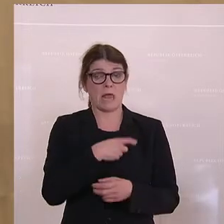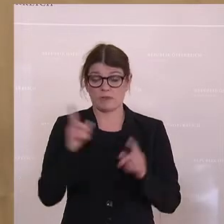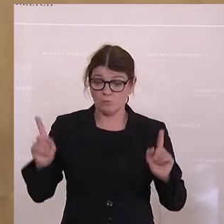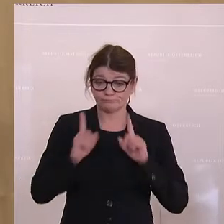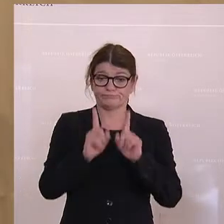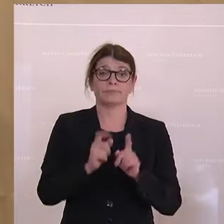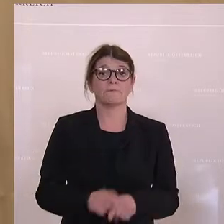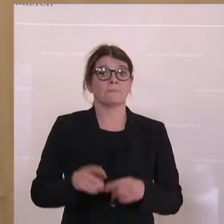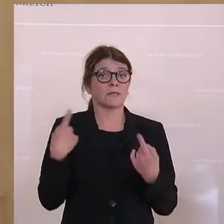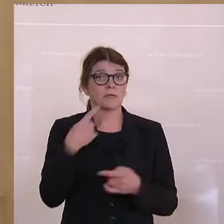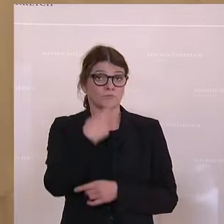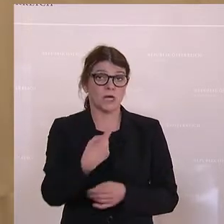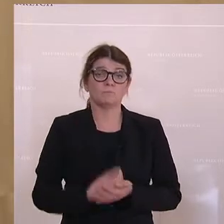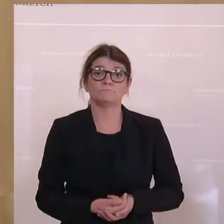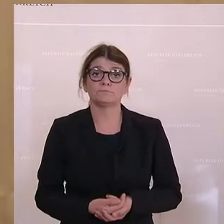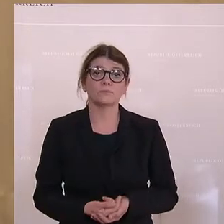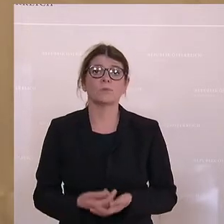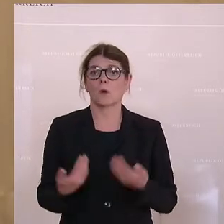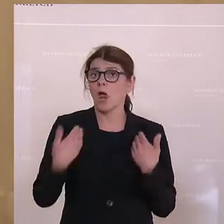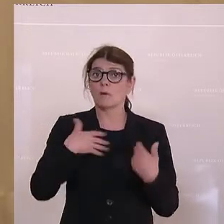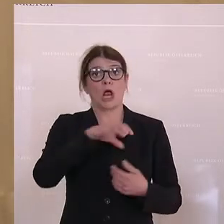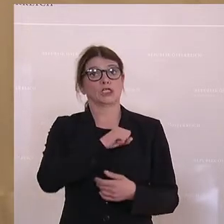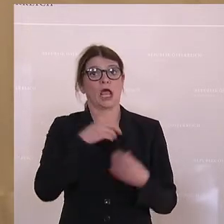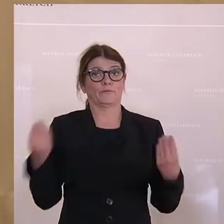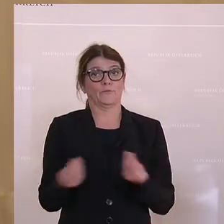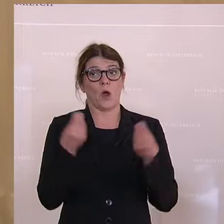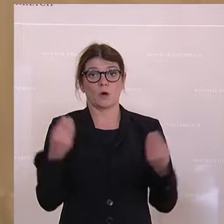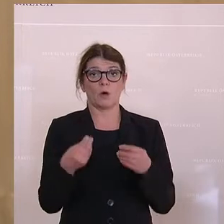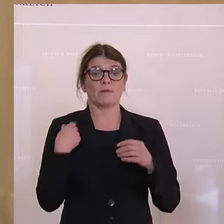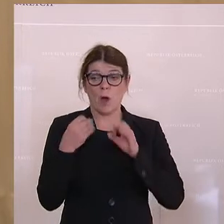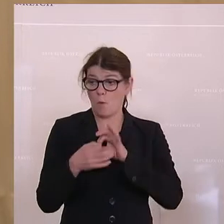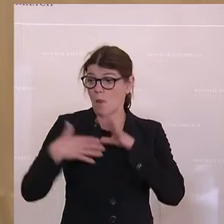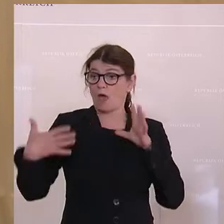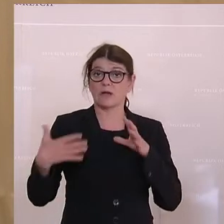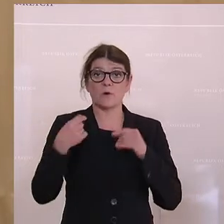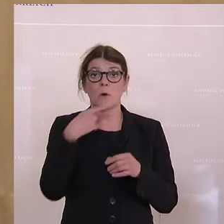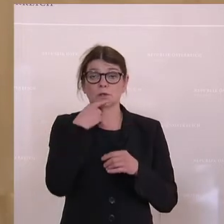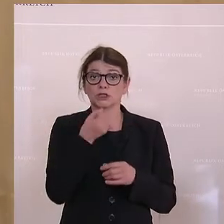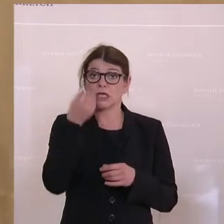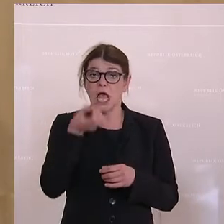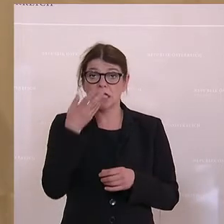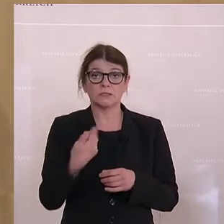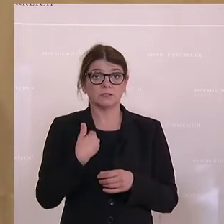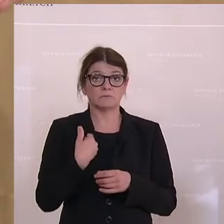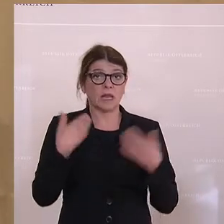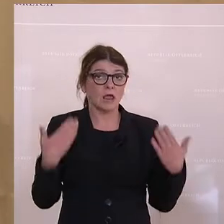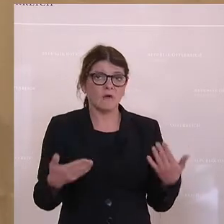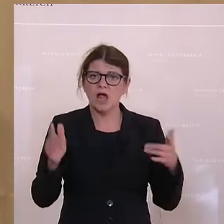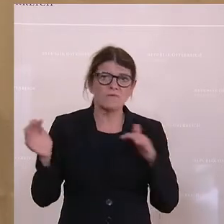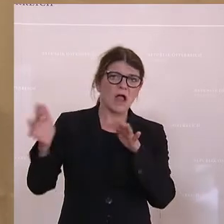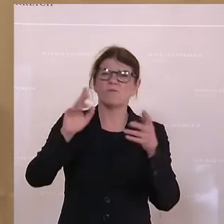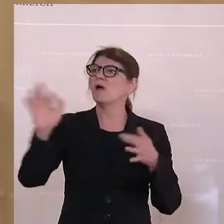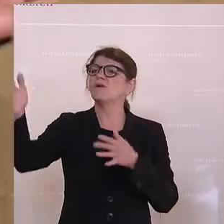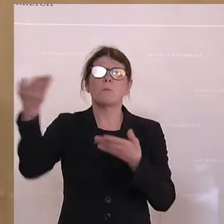her und sagen, das haben wir geschafft, weil wir unabhängig geworden sind vom russischen Gas, weil es ist ja von irgendwo